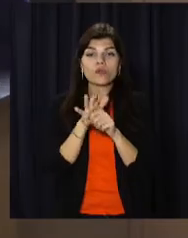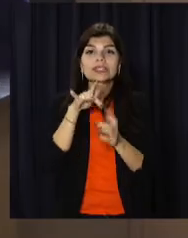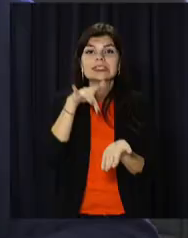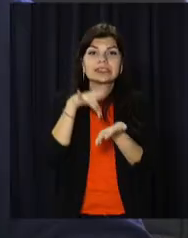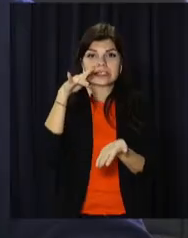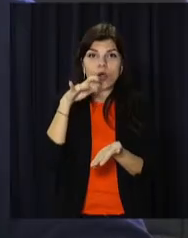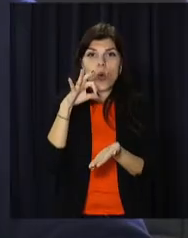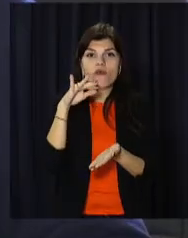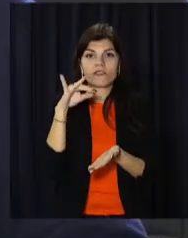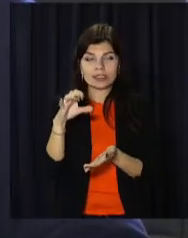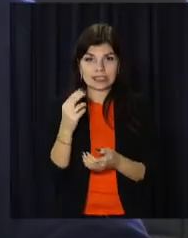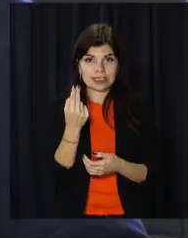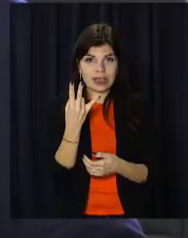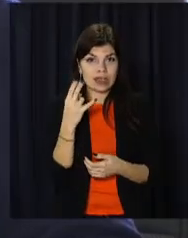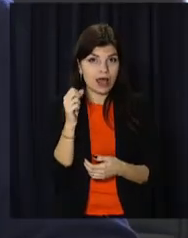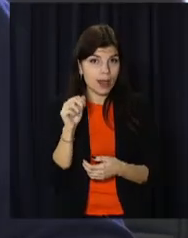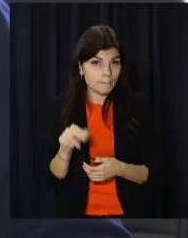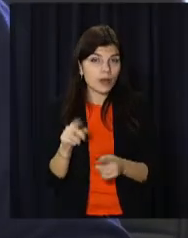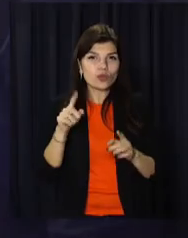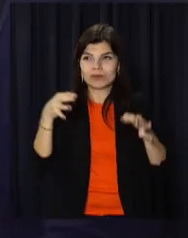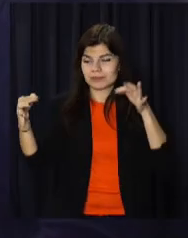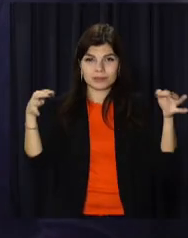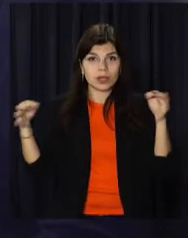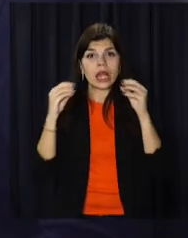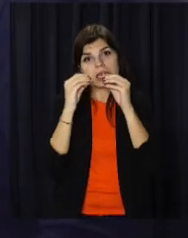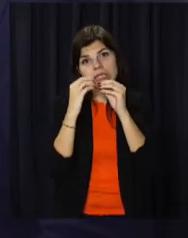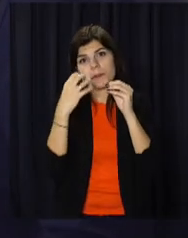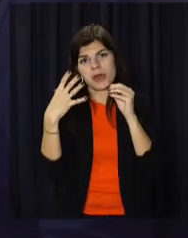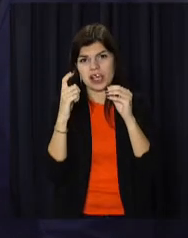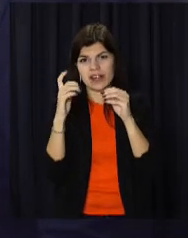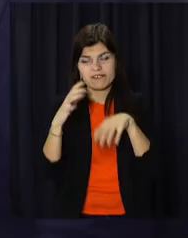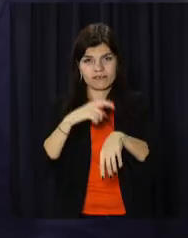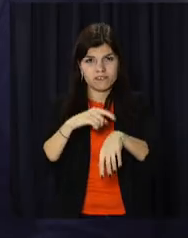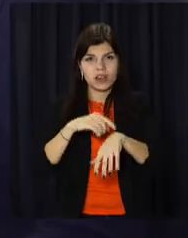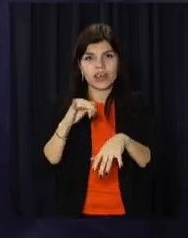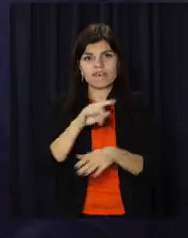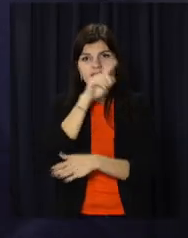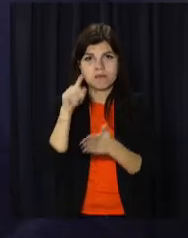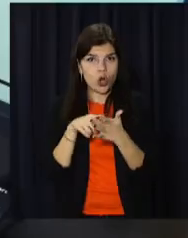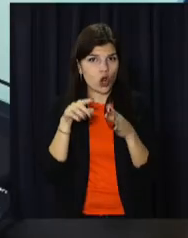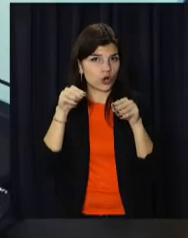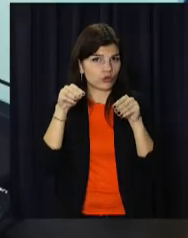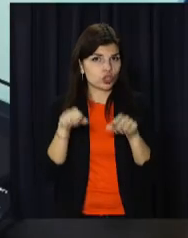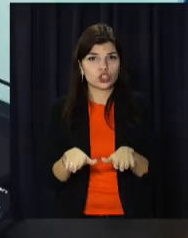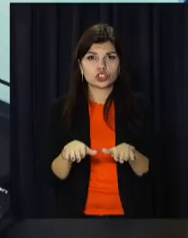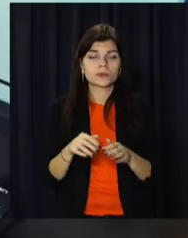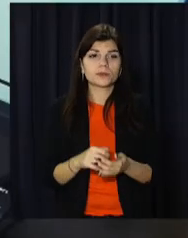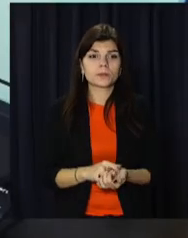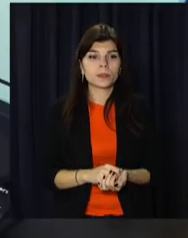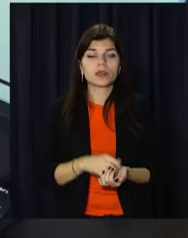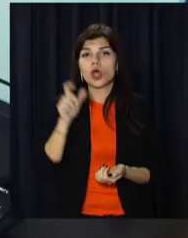Центральному офісі ЦНАП та його філіях. Обіцяють 10-15 хвилин і питання вирішено. Звернувся